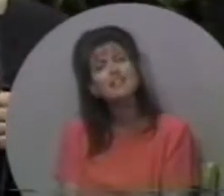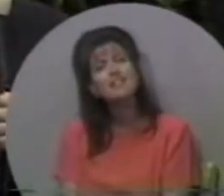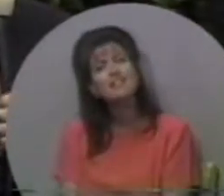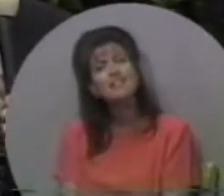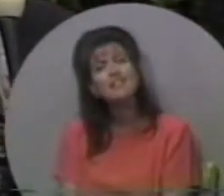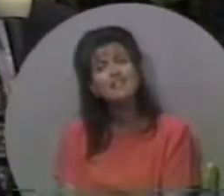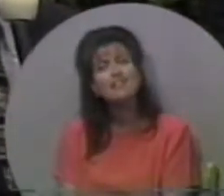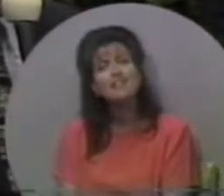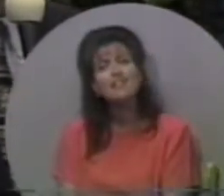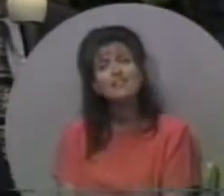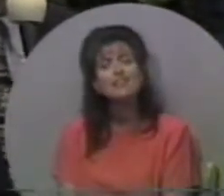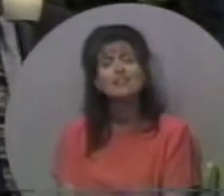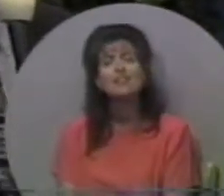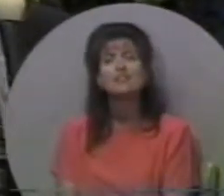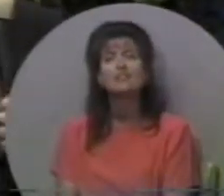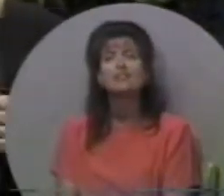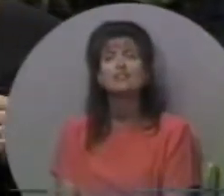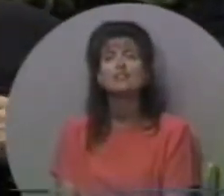означає?